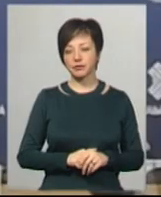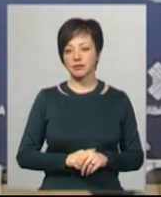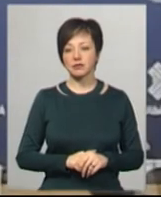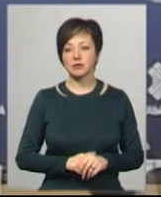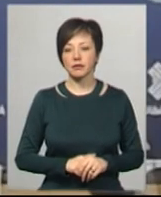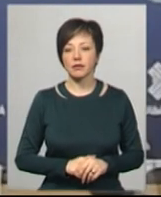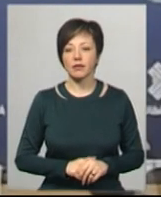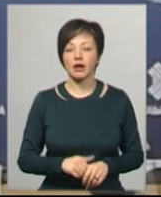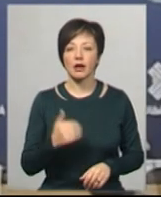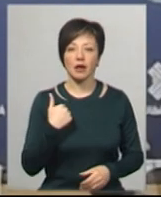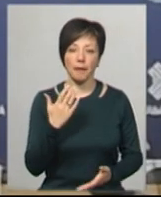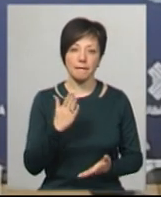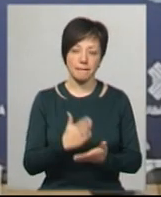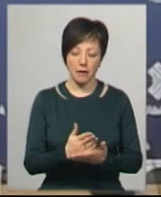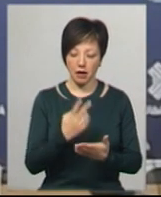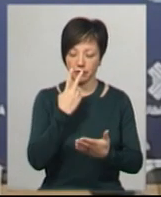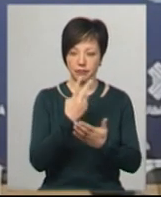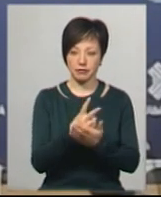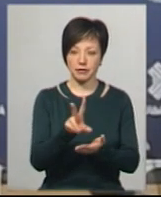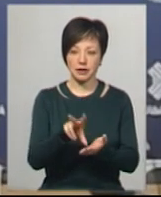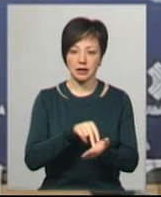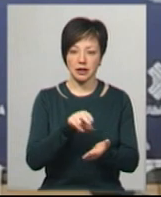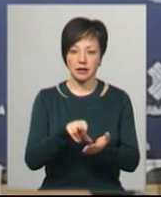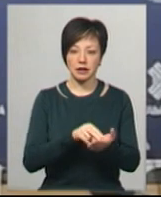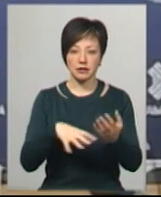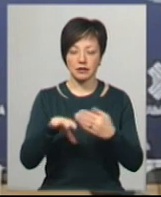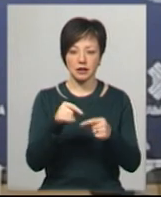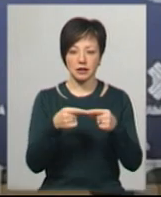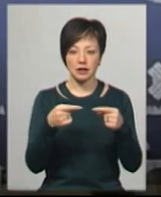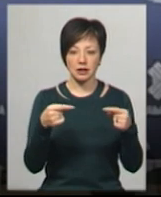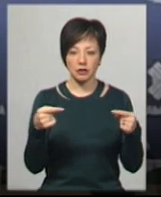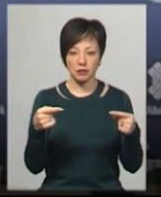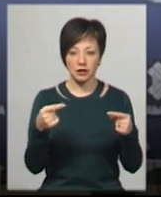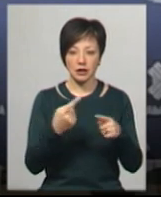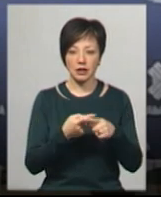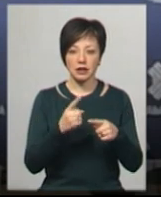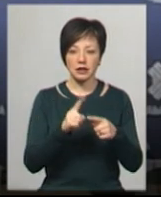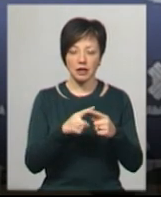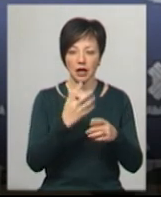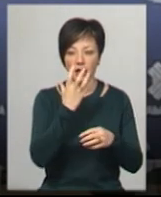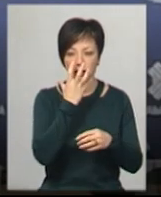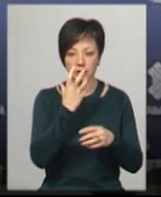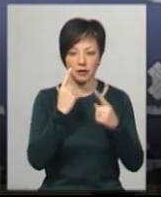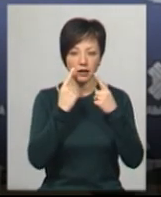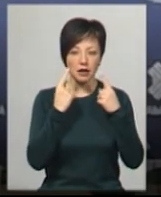Я, до речі, маю перед собою згазки цих всіх засобів. Це саме ці респіратори,